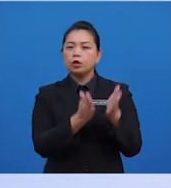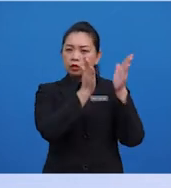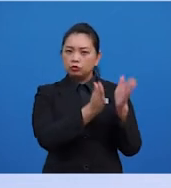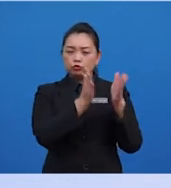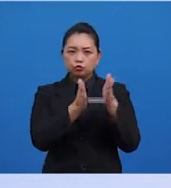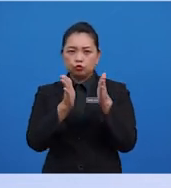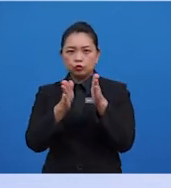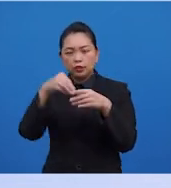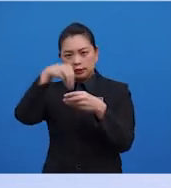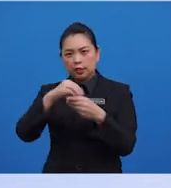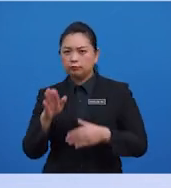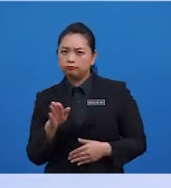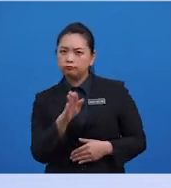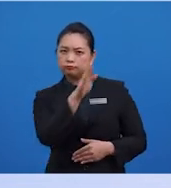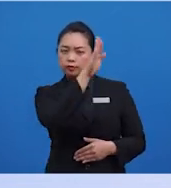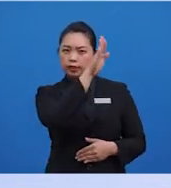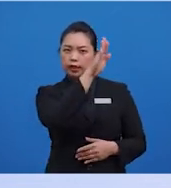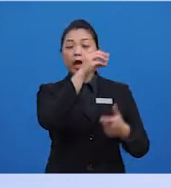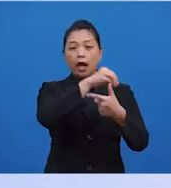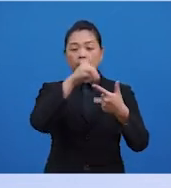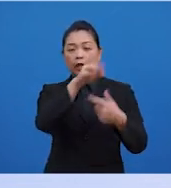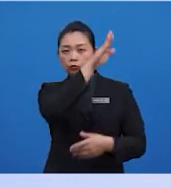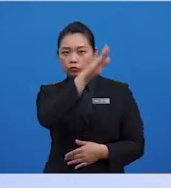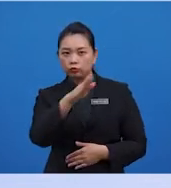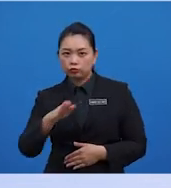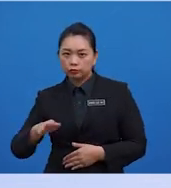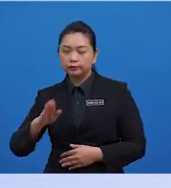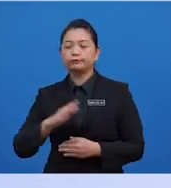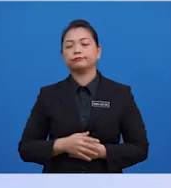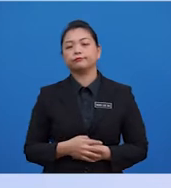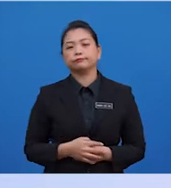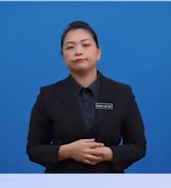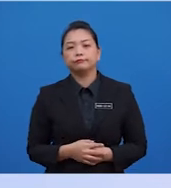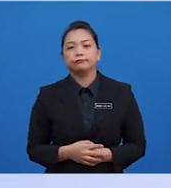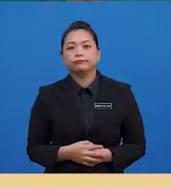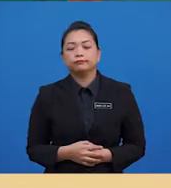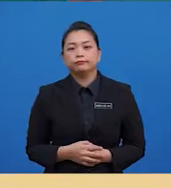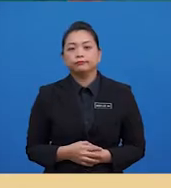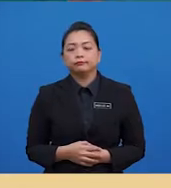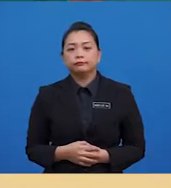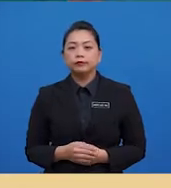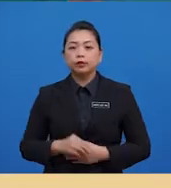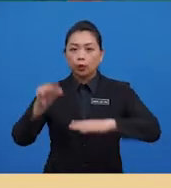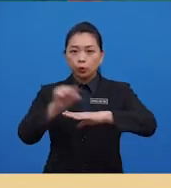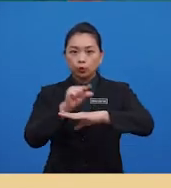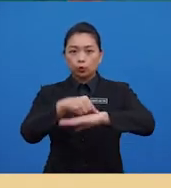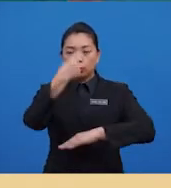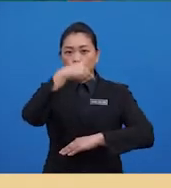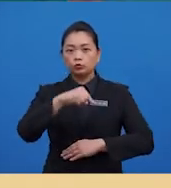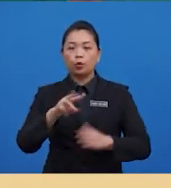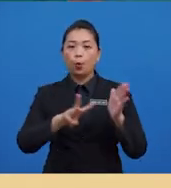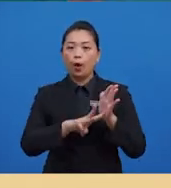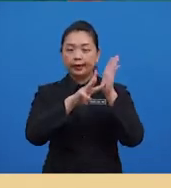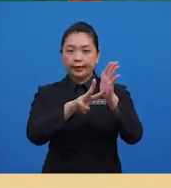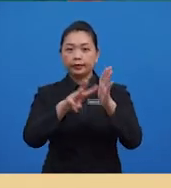disusun mengikut tertib, iaitu menaik atau menurun. Median digunakan untuk